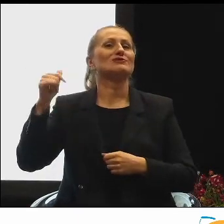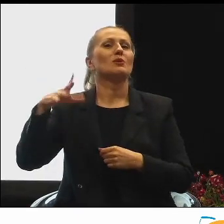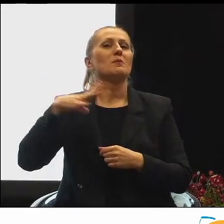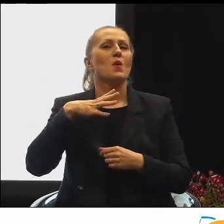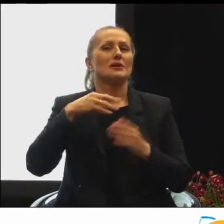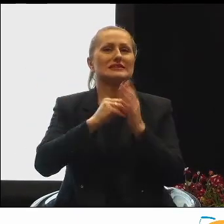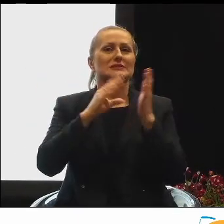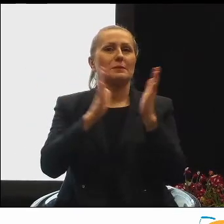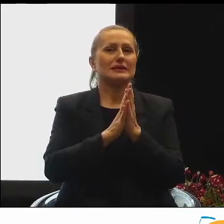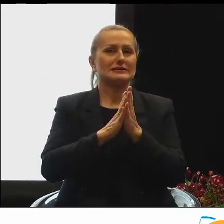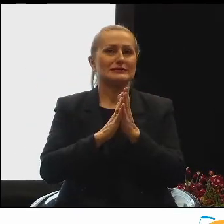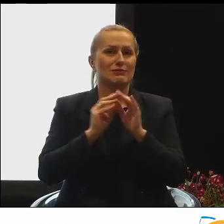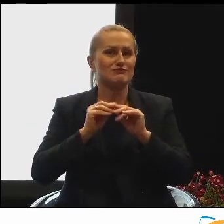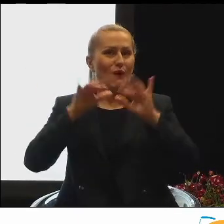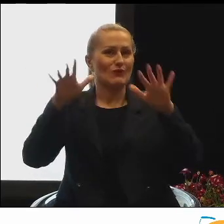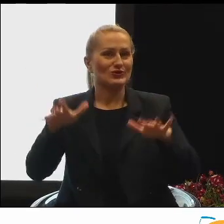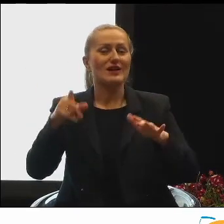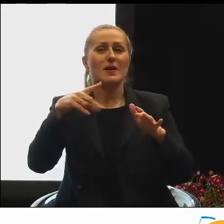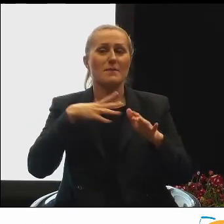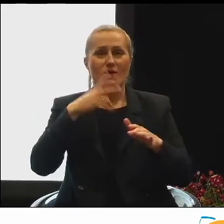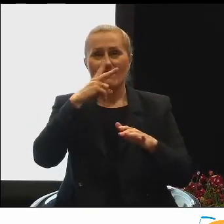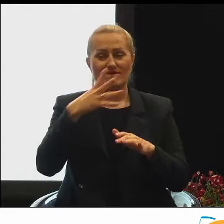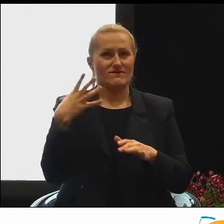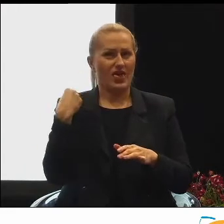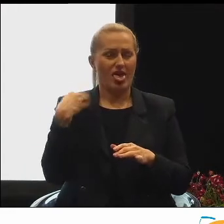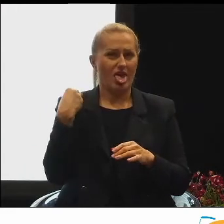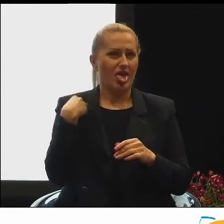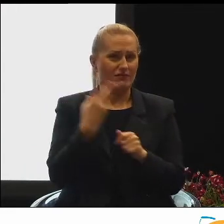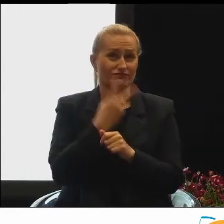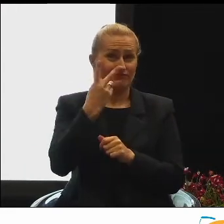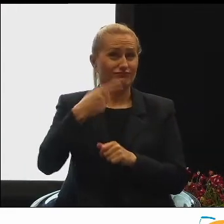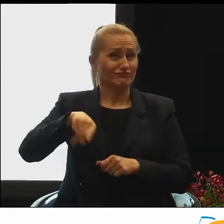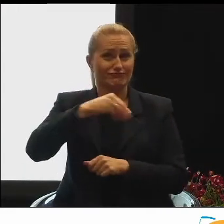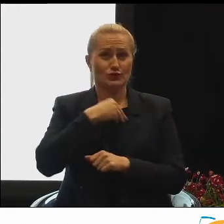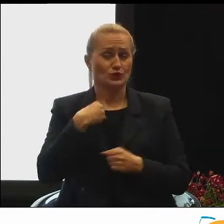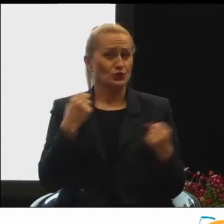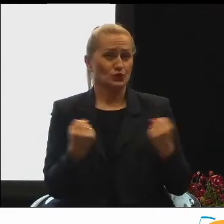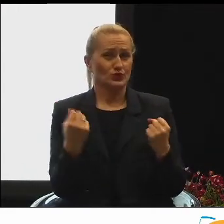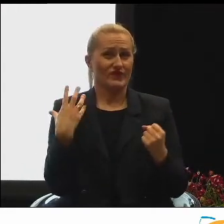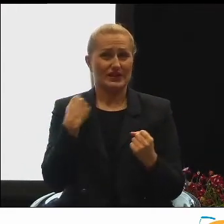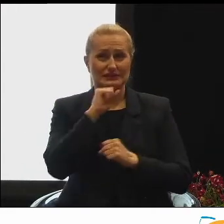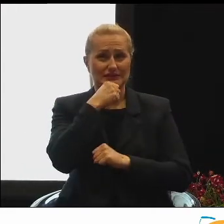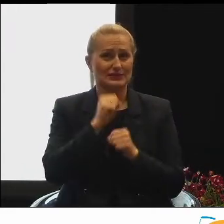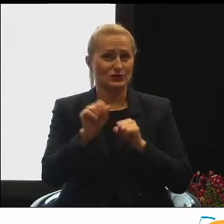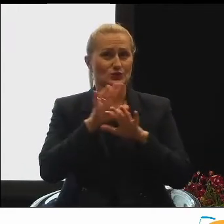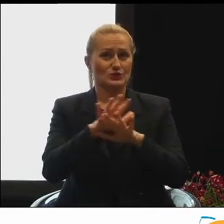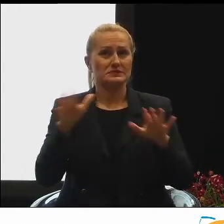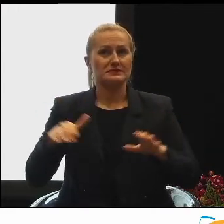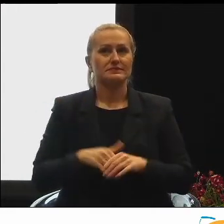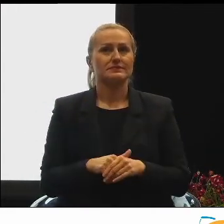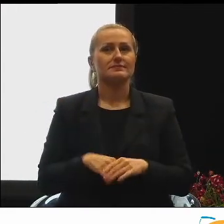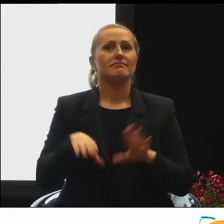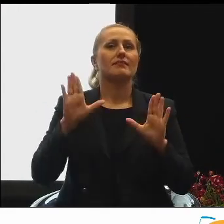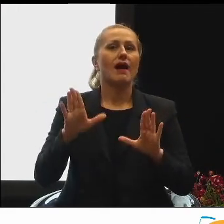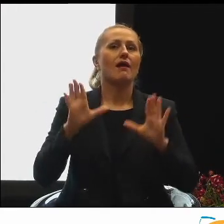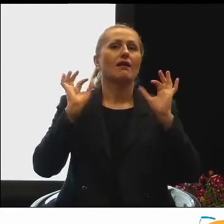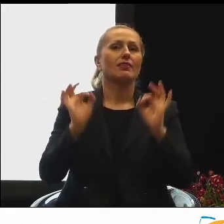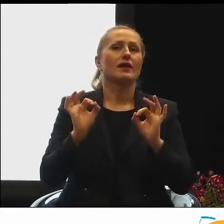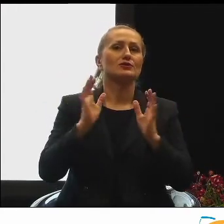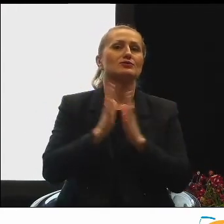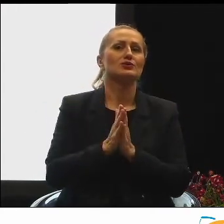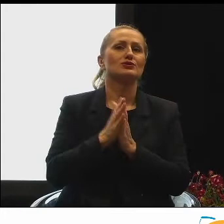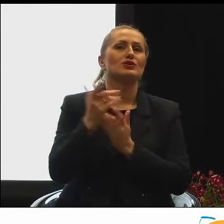powszechnego, bo rzeczywiście zaawansowanie wiekowe w Polsce postępuje. Ale przystąpmy teraz